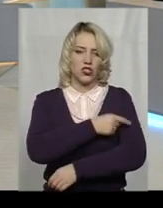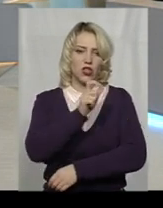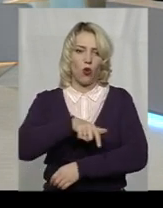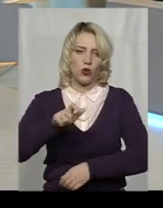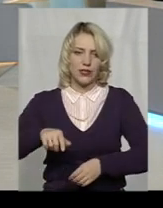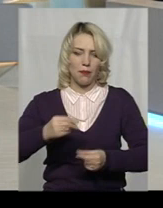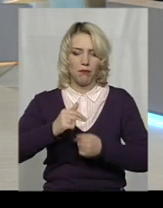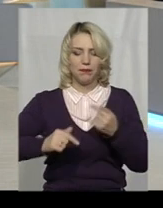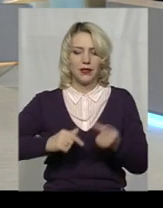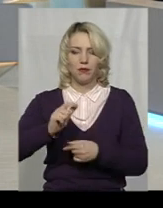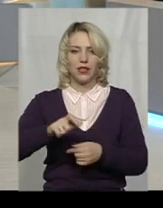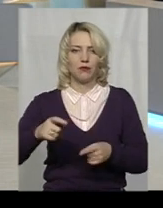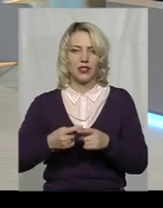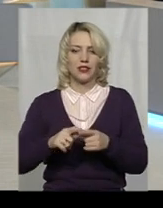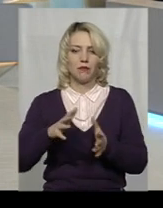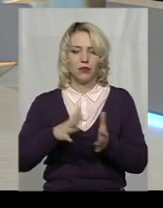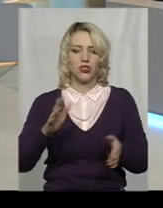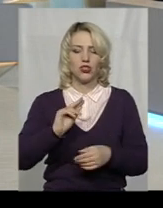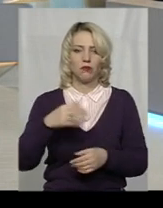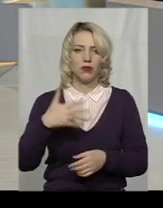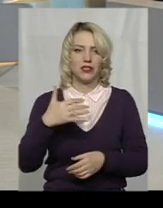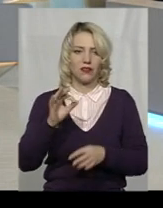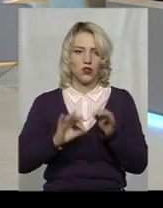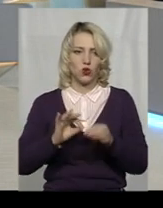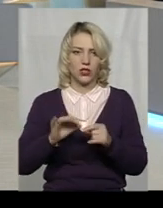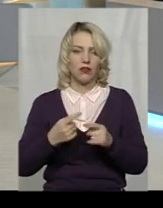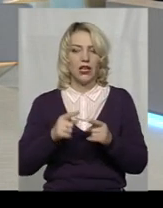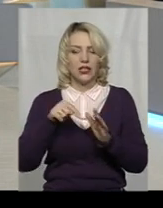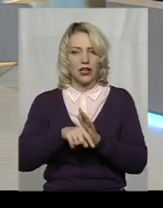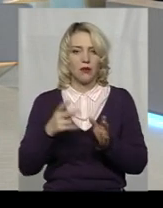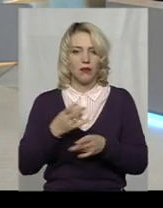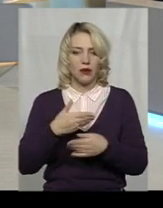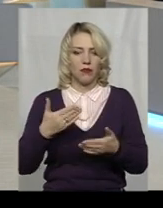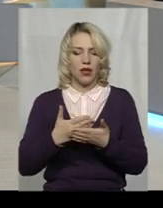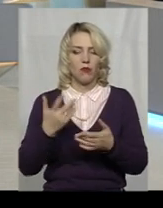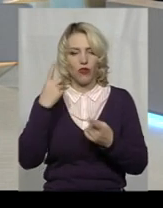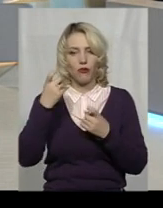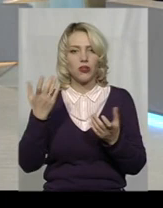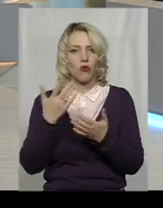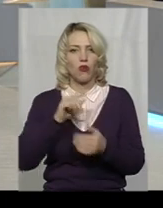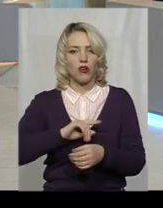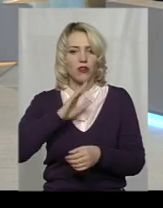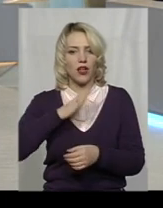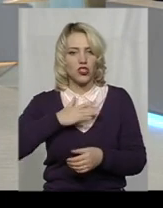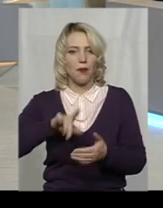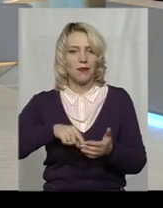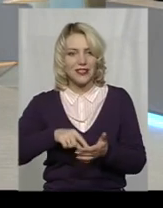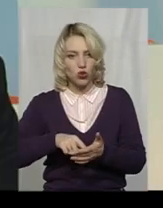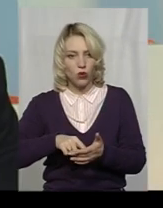пане Сергію? Це є більше 50%. Таким чином, ми маємо інформацію якого характеру? Що наше місто